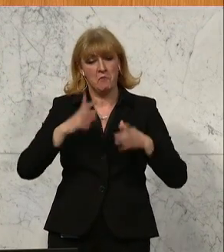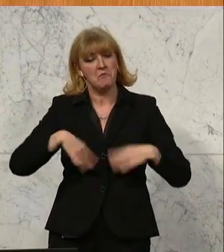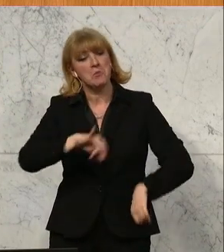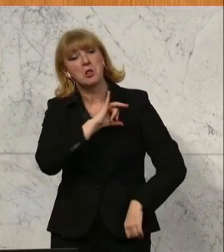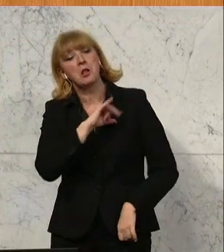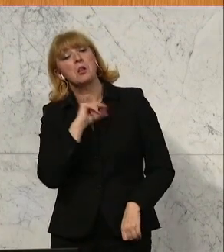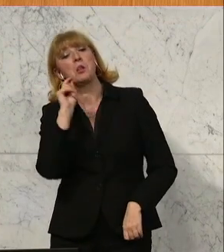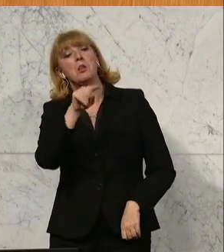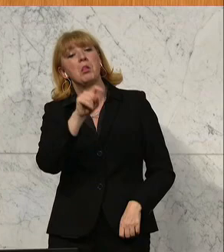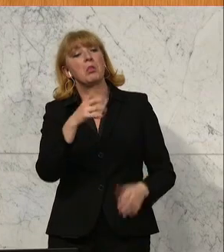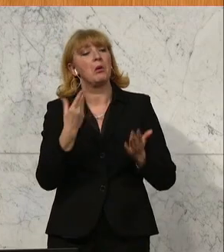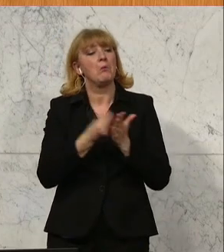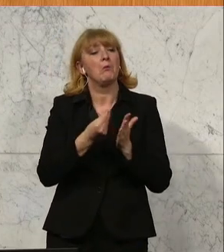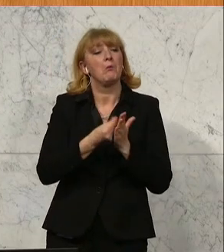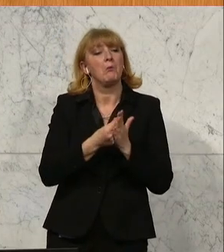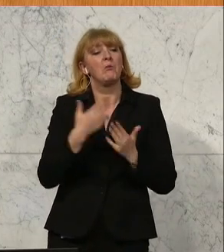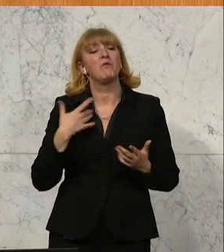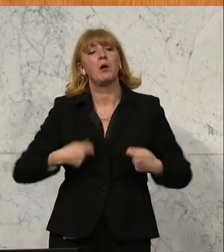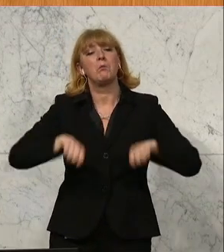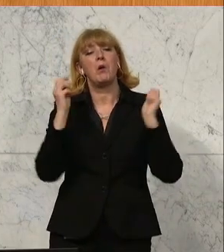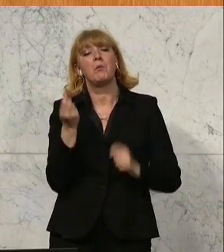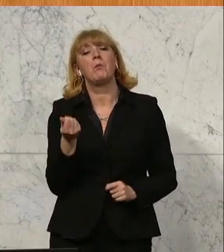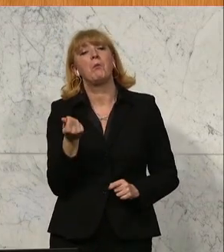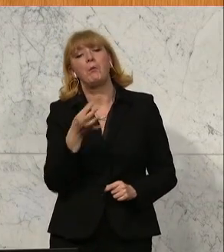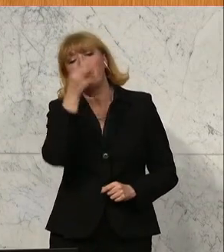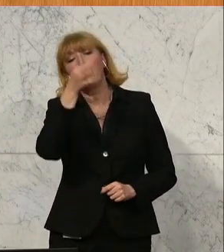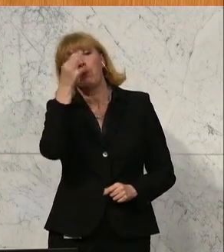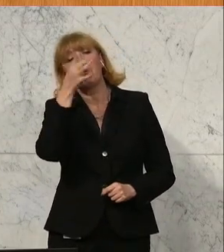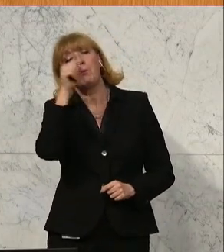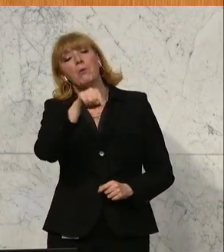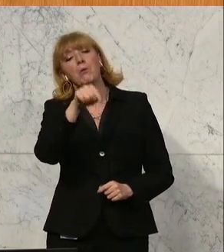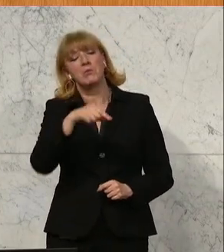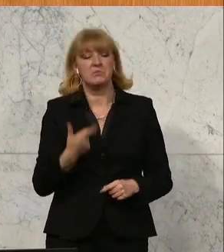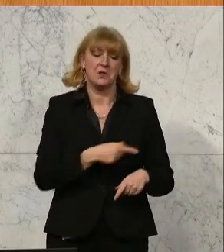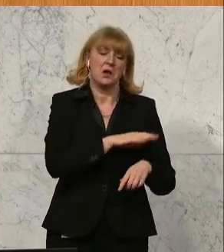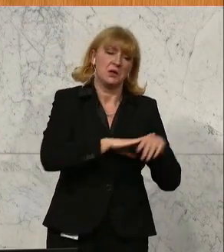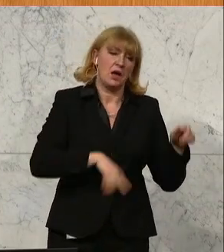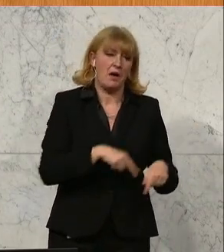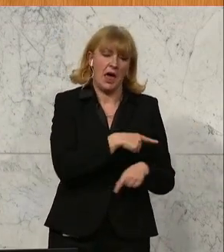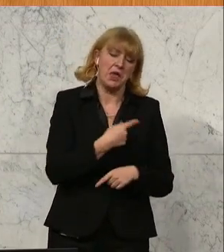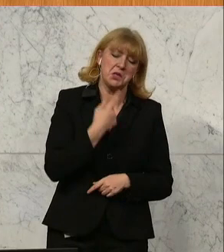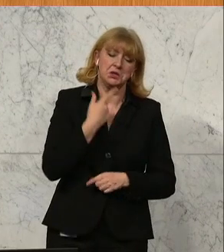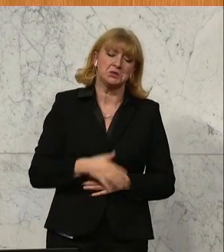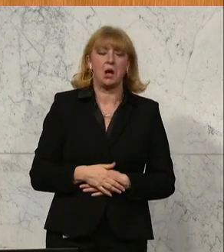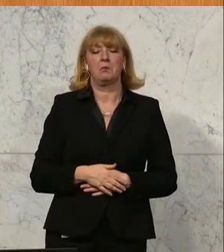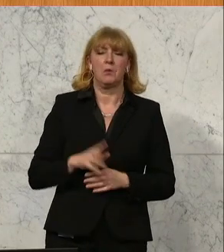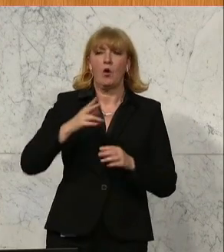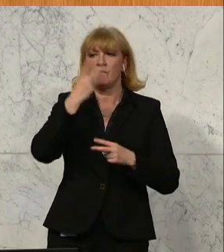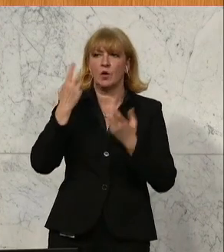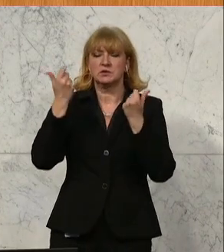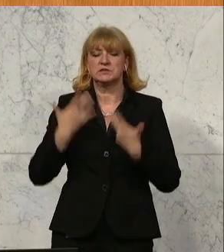was denn der Umbau gekostet hat, was dieser Bau gekostet hat, der Veranstaltungshalle. Die Gemeinde X ist leider eine Gemeinde, die bei der Volkszählung